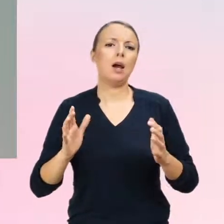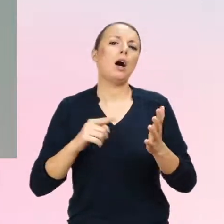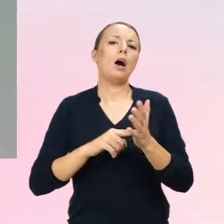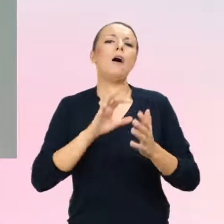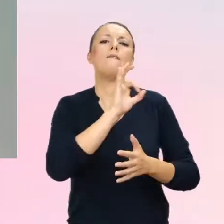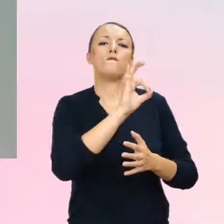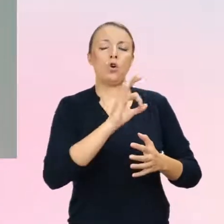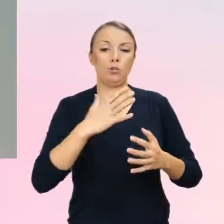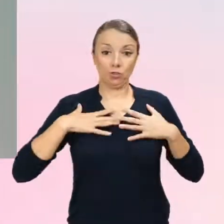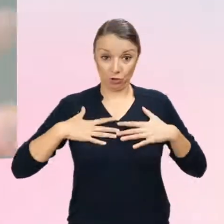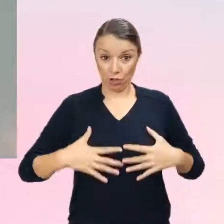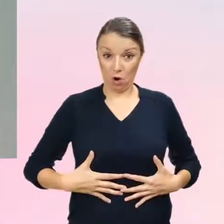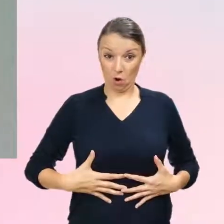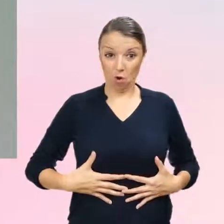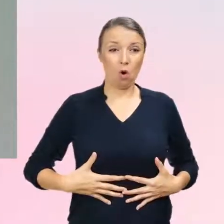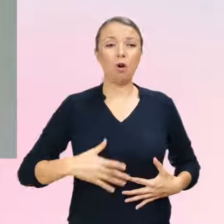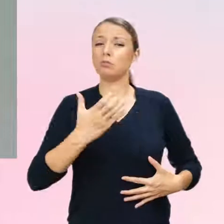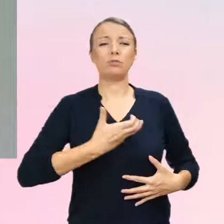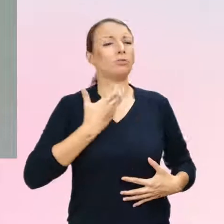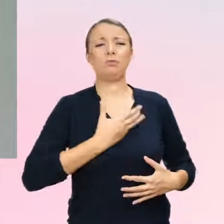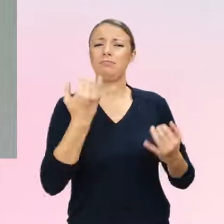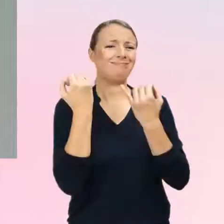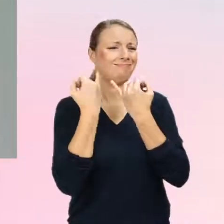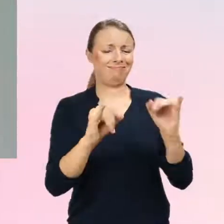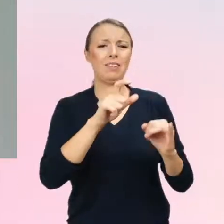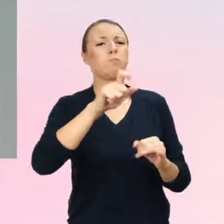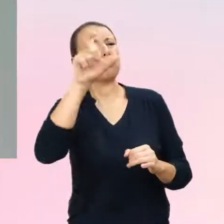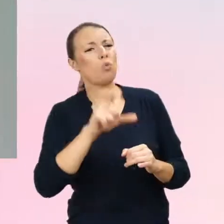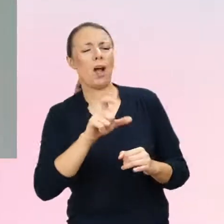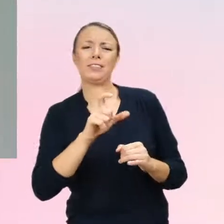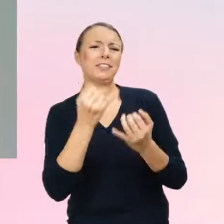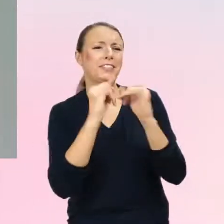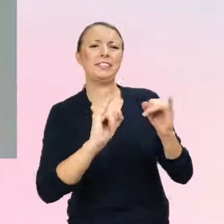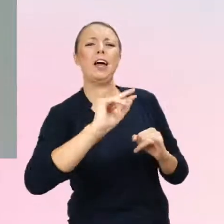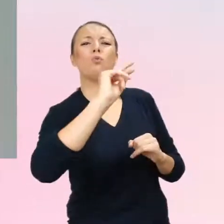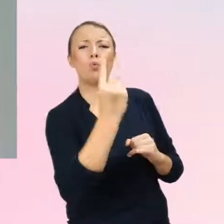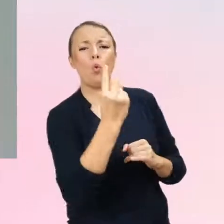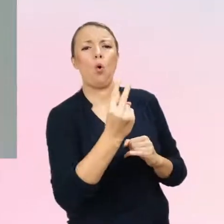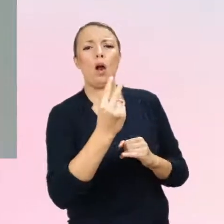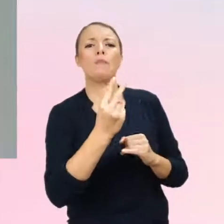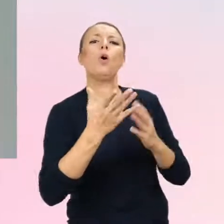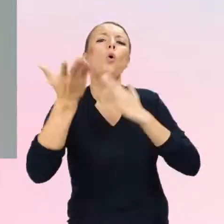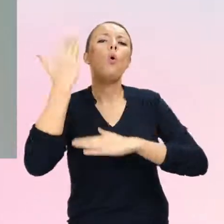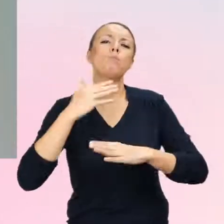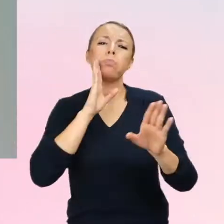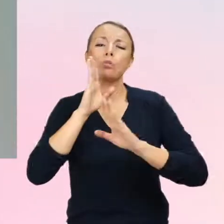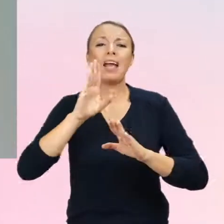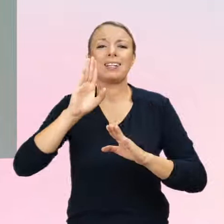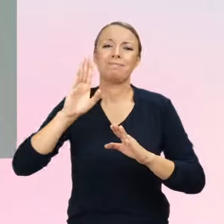biologicznej, tak? I oni odpowiadają bardziej temu staremu rozumieniu, tym starym definicjom, starym